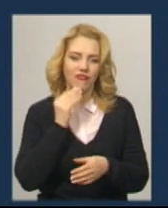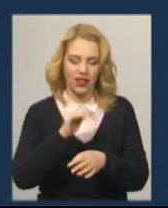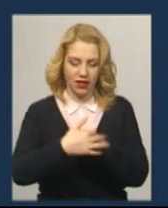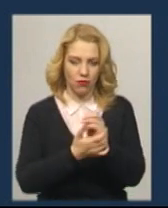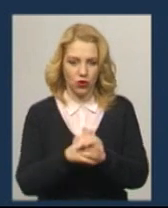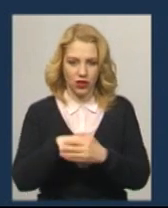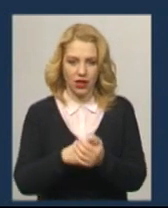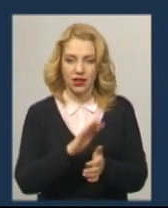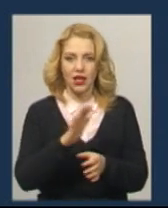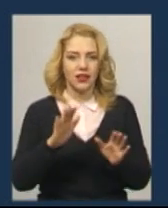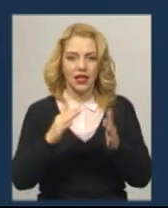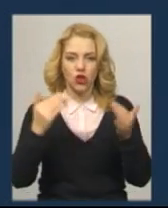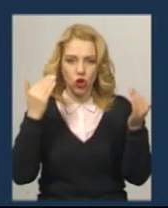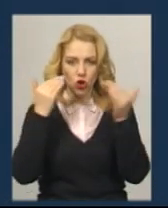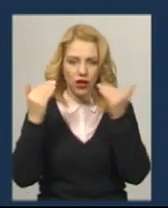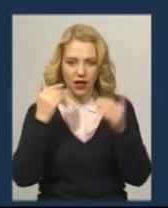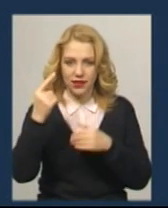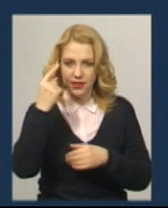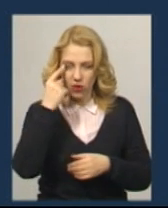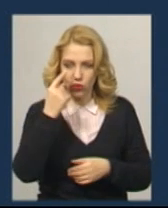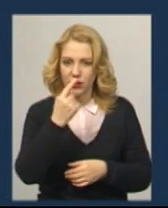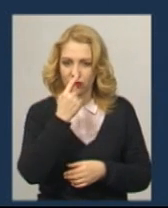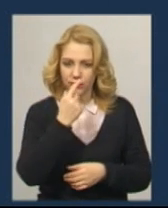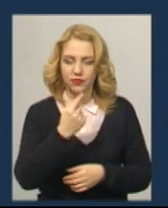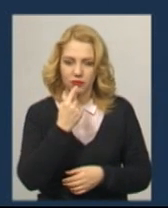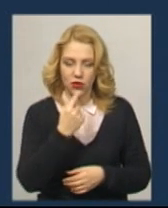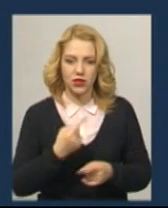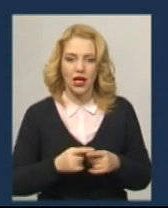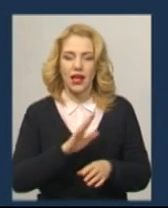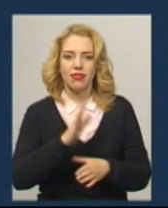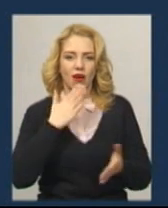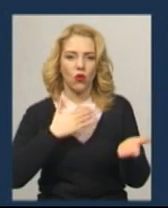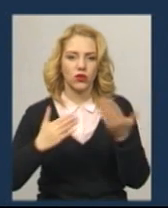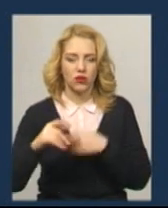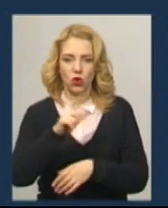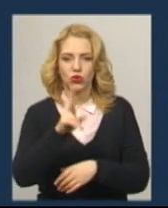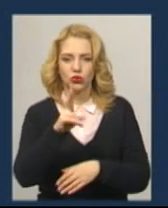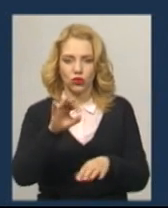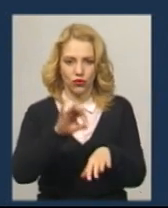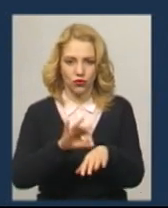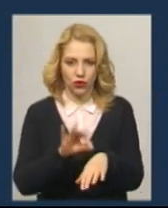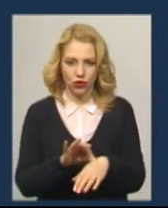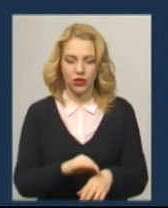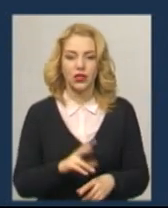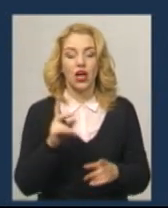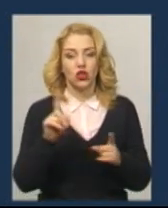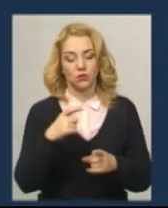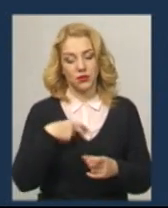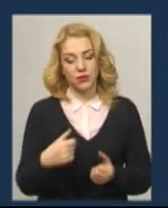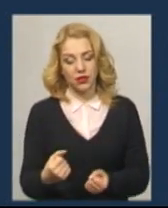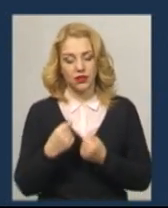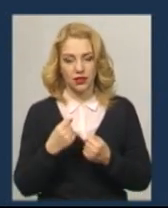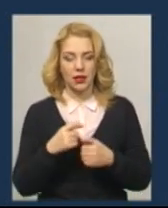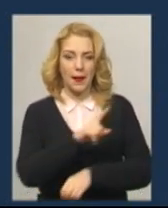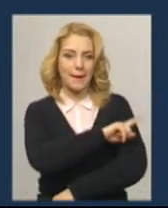носа та рота руками, особливо брудними. Не контактуйте з людьми з ознаками захворюваності. Аби себе захистити, одягайте медичну маску,